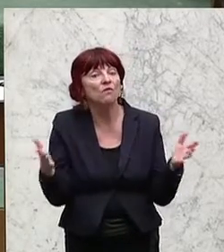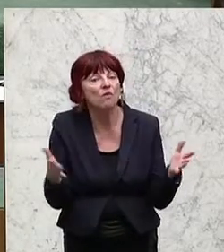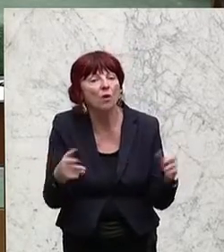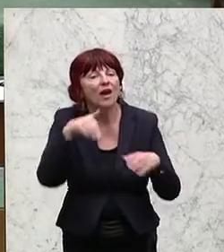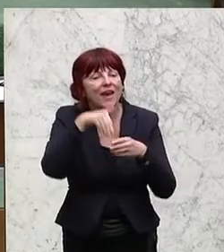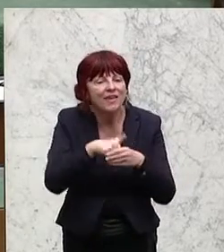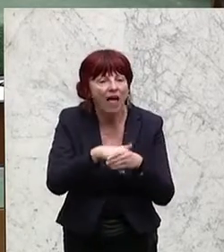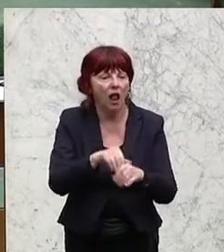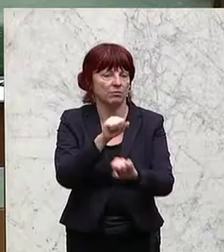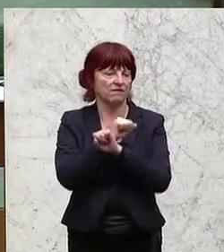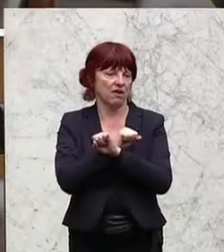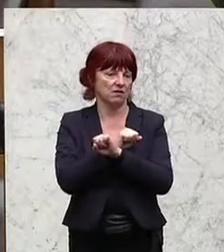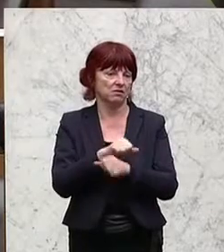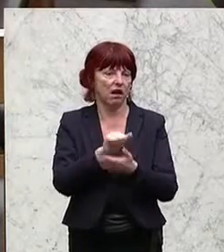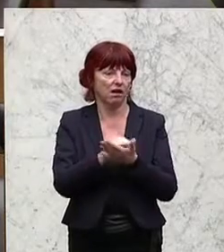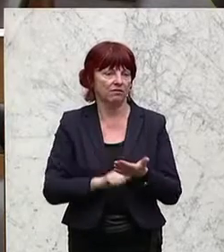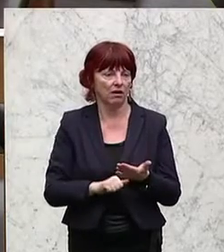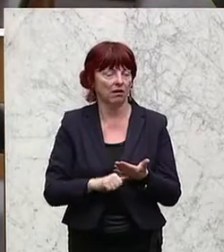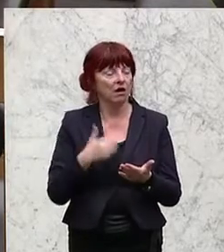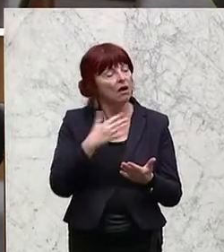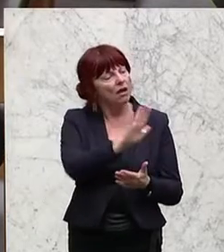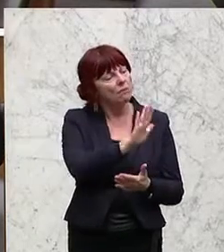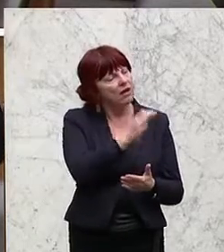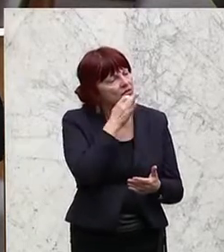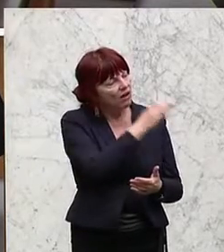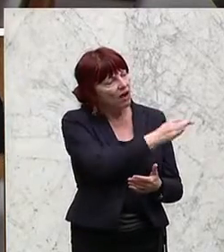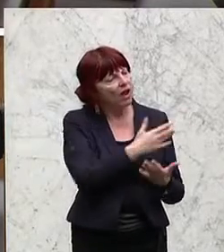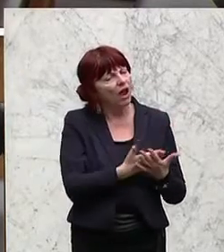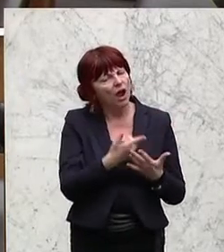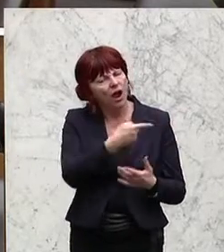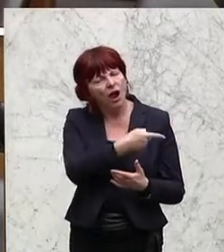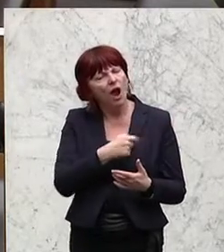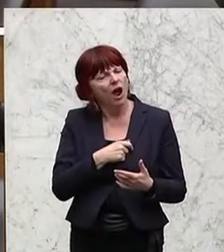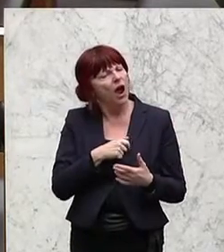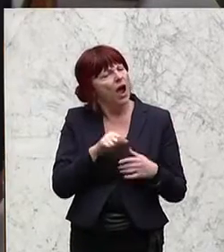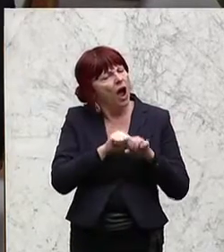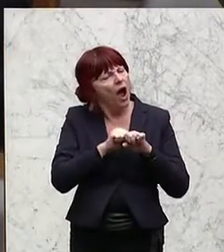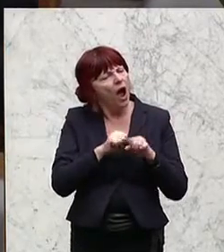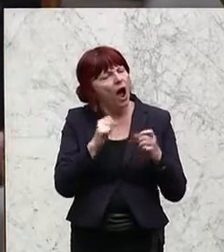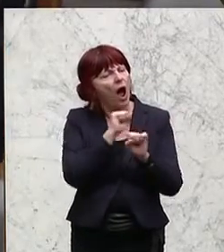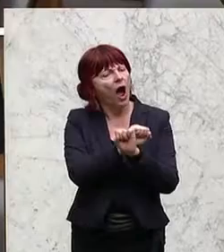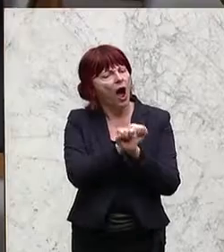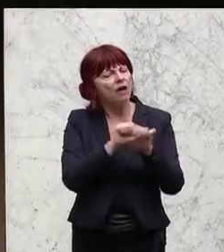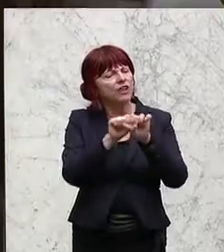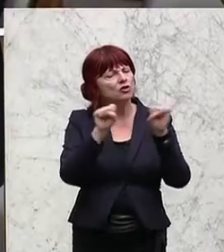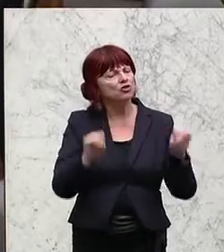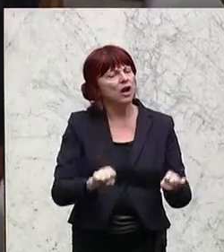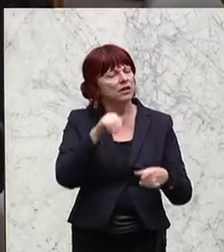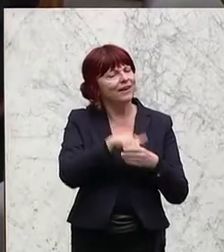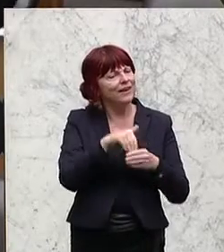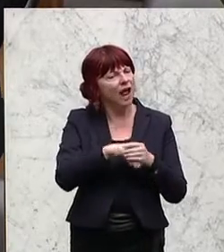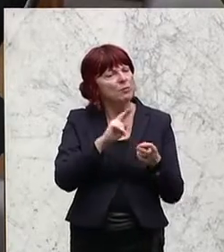setzen Sie, dass in Justizanstalten Radikalisierungen, insbesondere muslimische oder islamistische